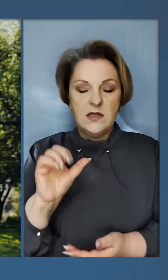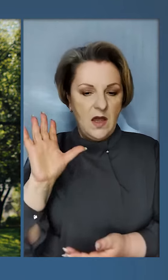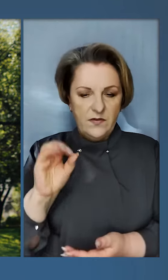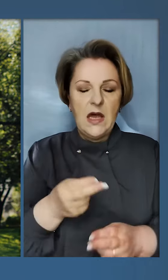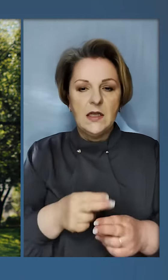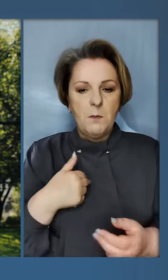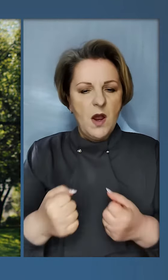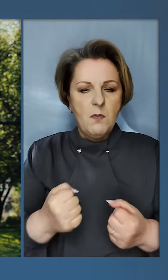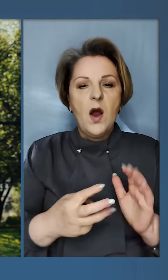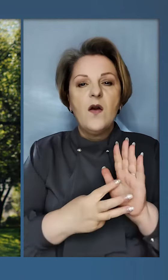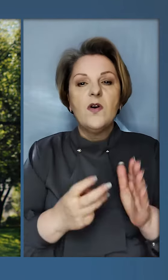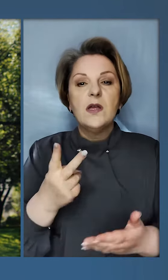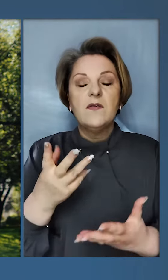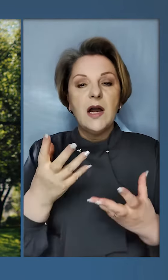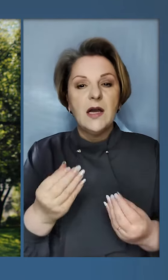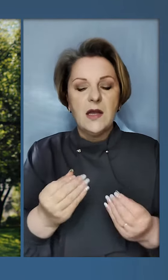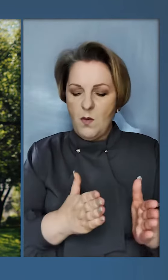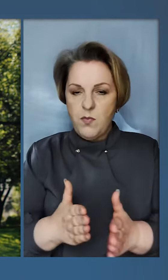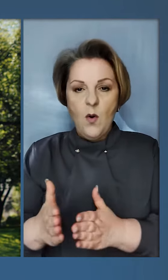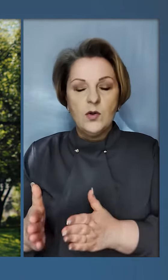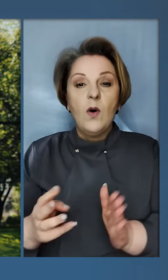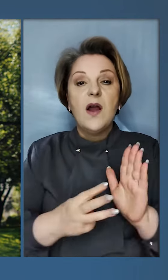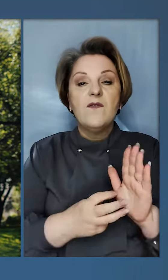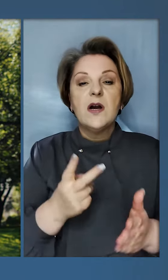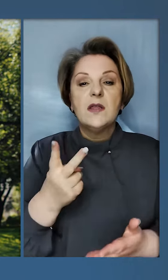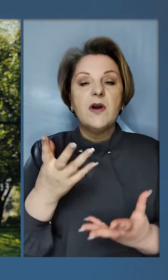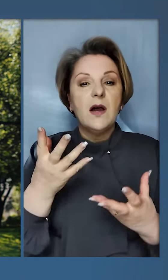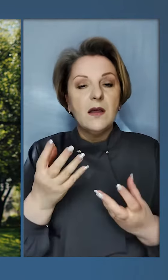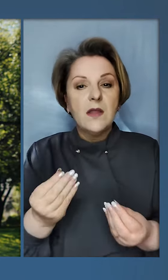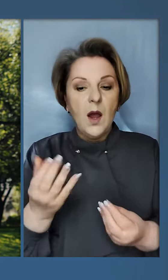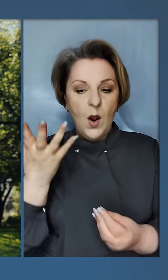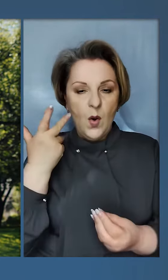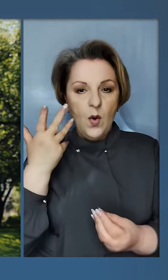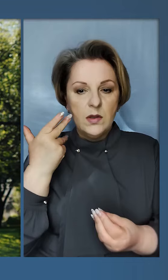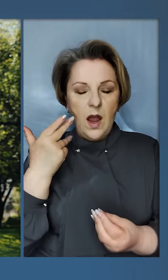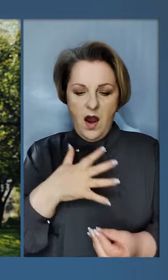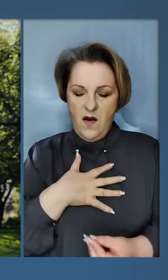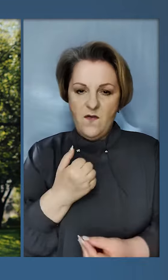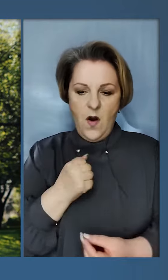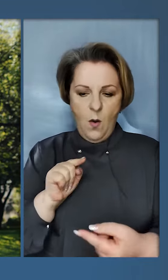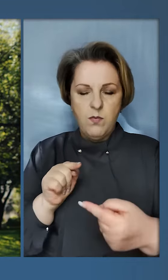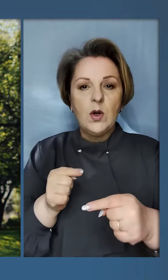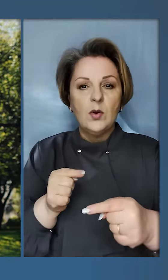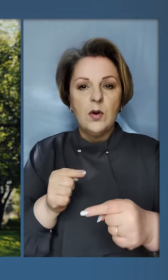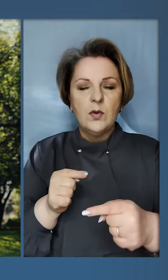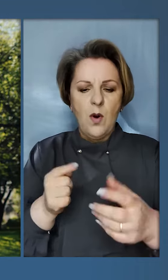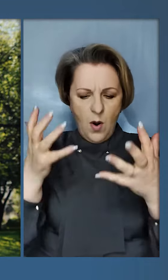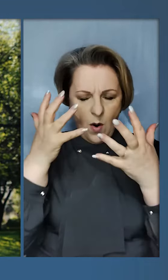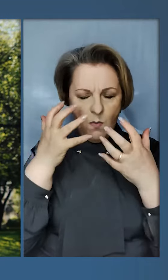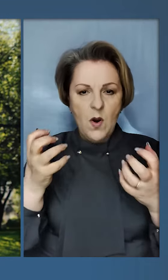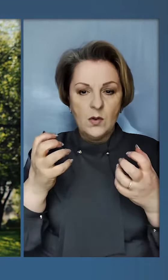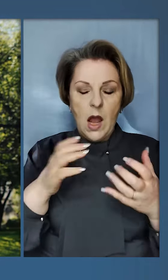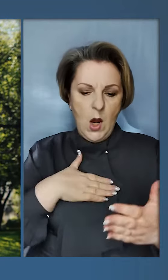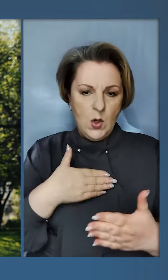802 дні поспіль, 802 дні, коли воля протистоїть мороку, доблесть